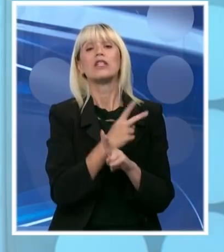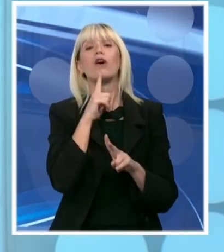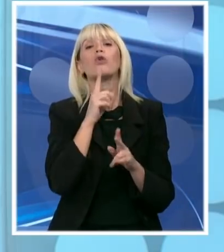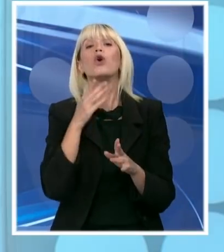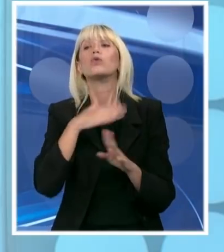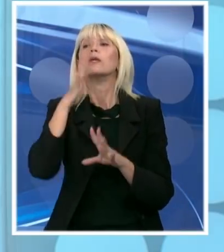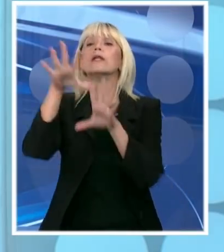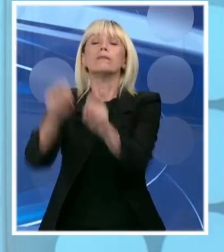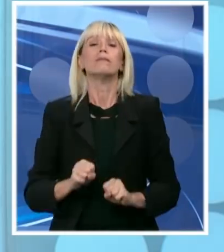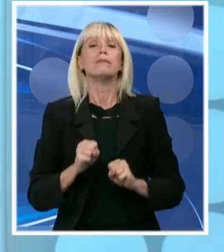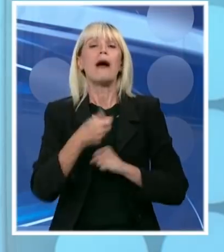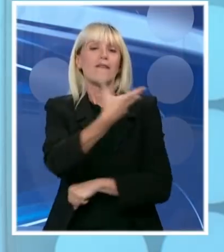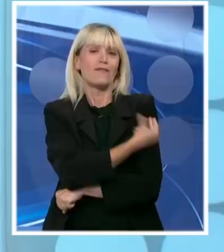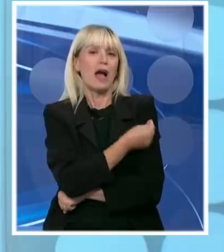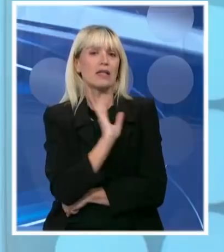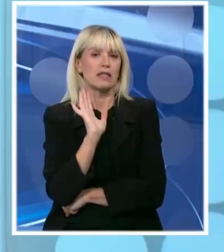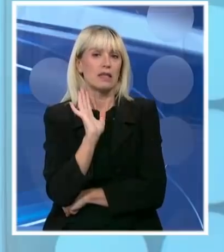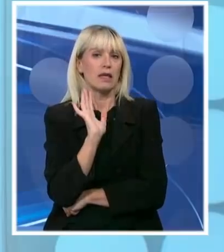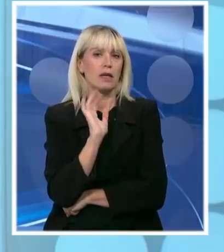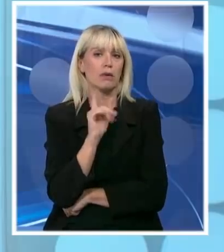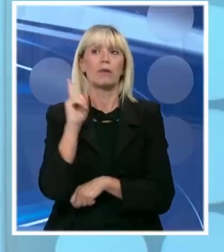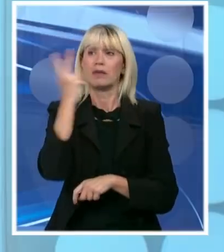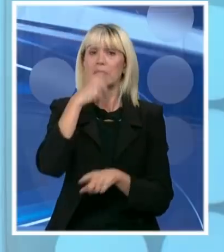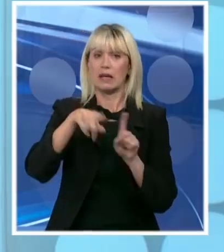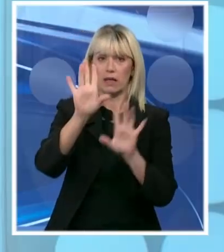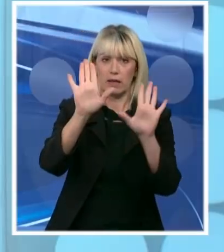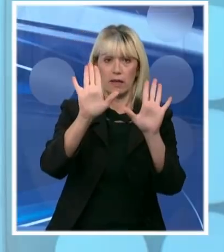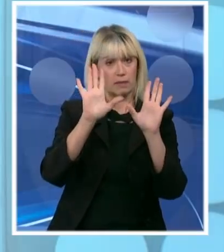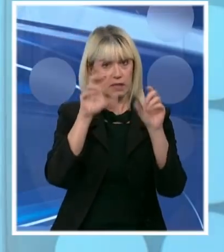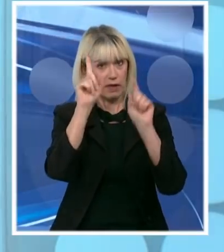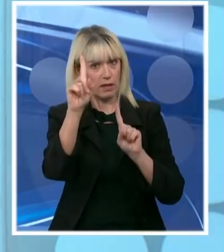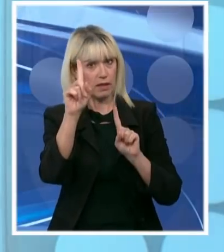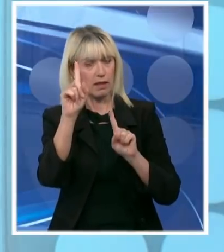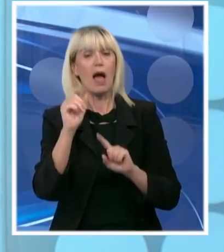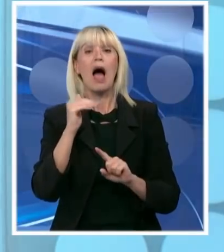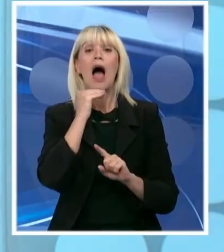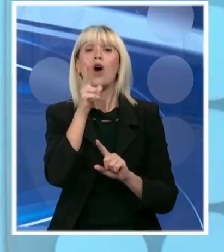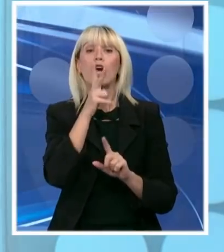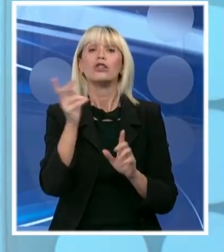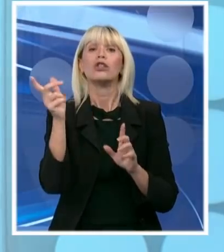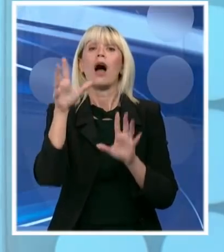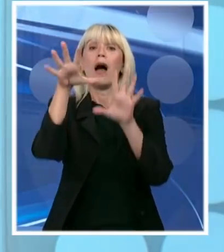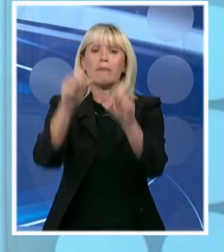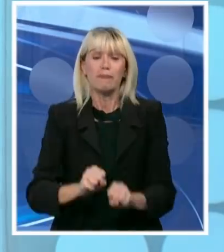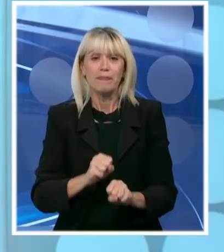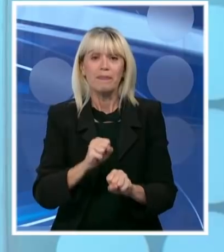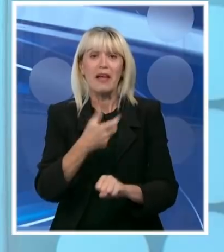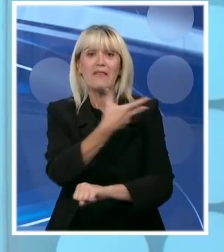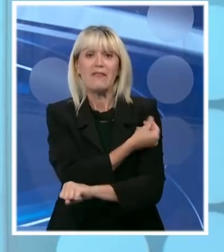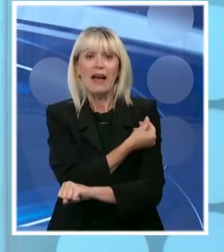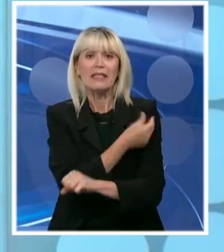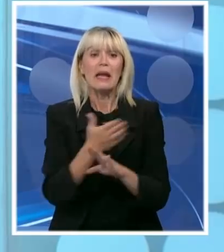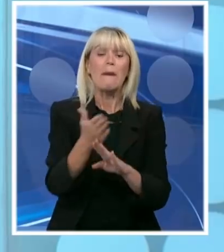vakcinu. Da bi ljudi razumeli, kada dobijete vakcinu, mesec dana rani u odnosu na nekog drugog, kupili ste, imate šest